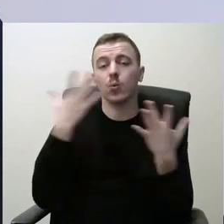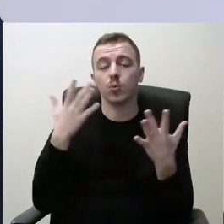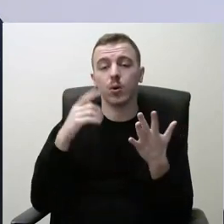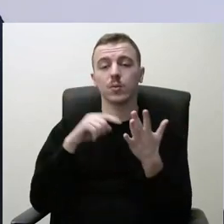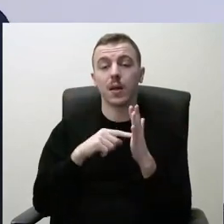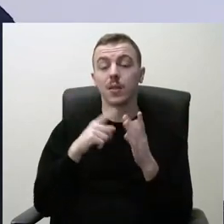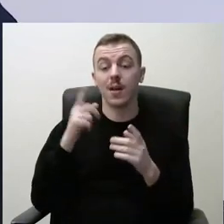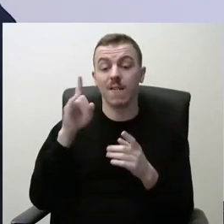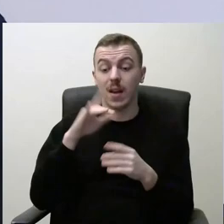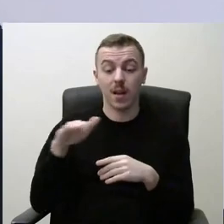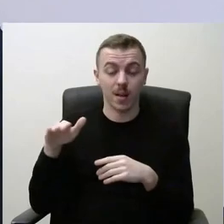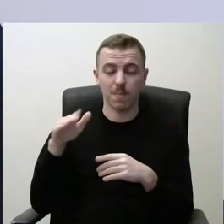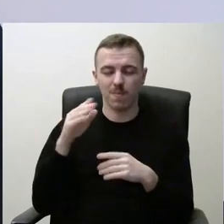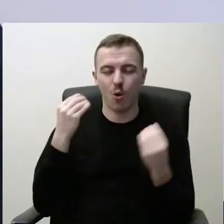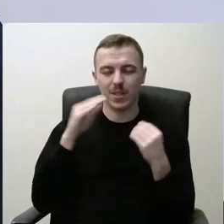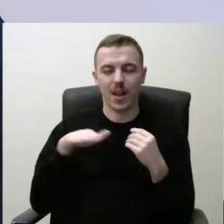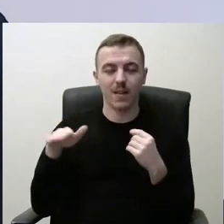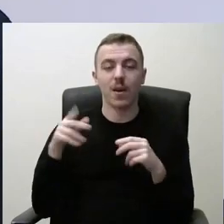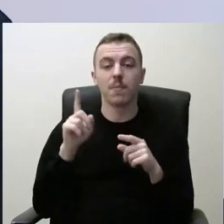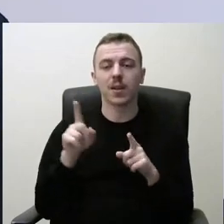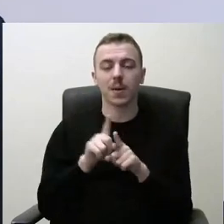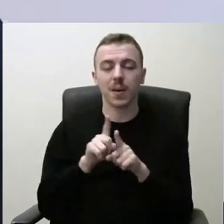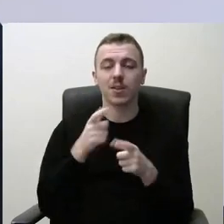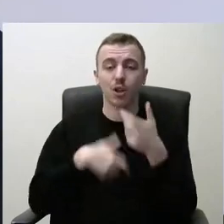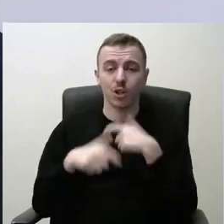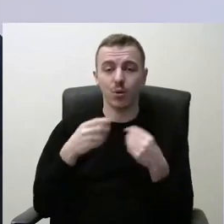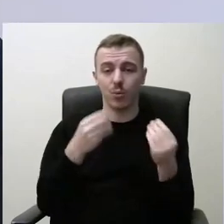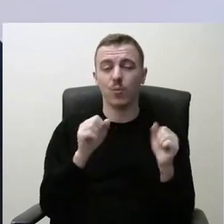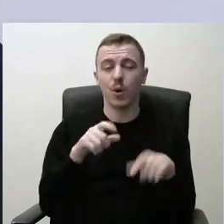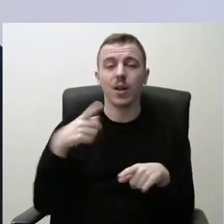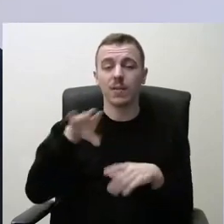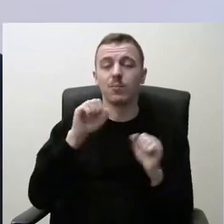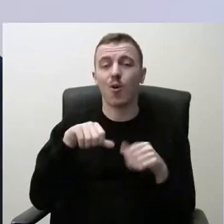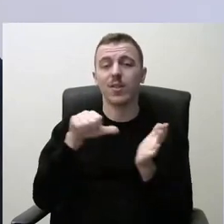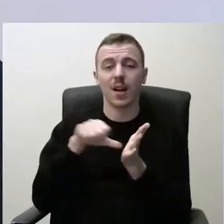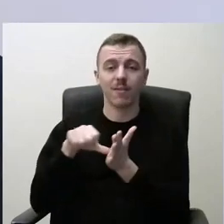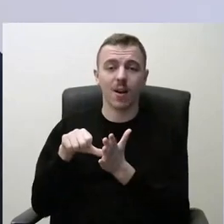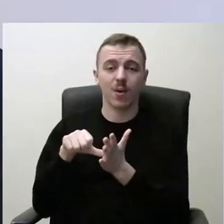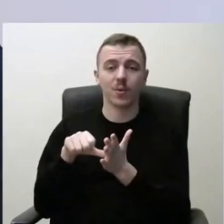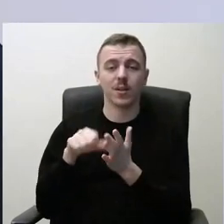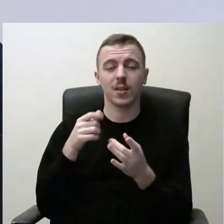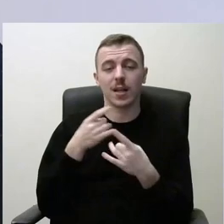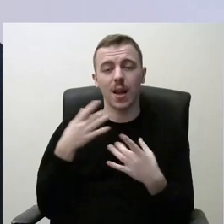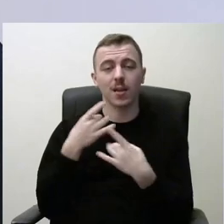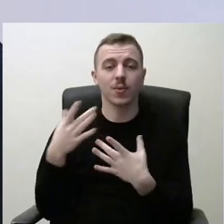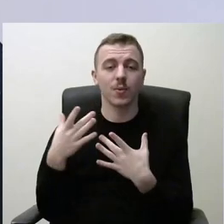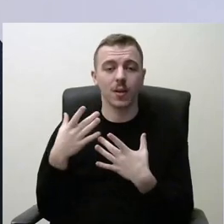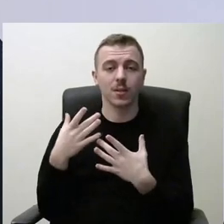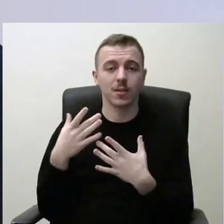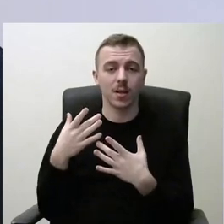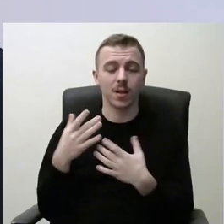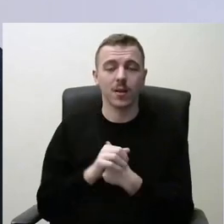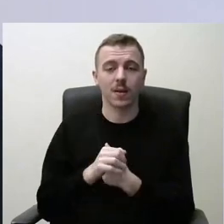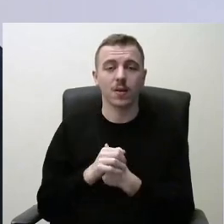moksleivėms, bet galbūt ir iki moklininkams, kad jie galėtų irgi dalyvauti visuose tose renginiuose nuateituose.